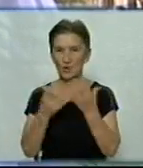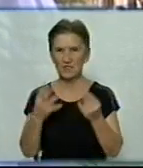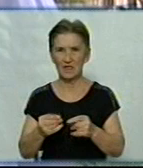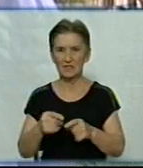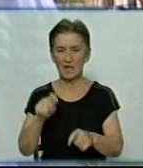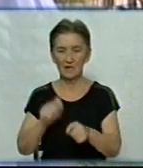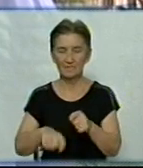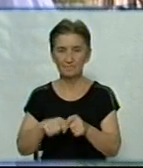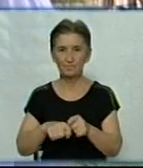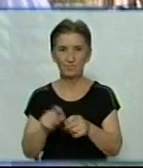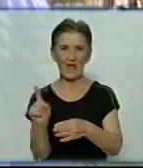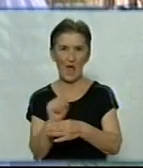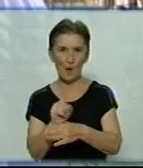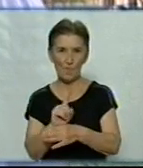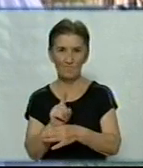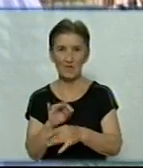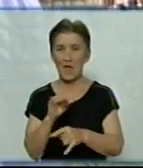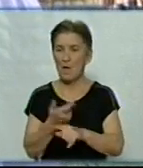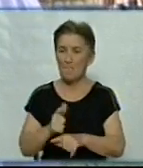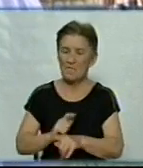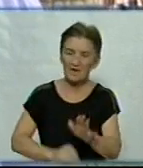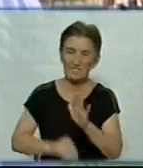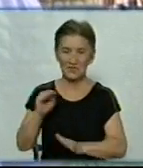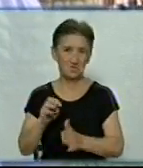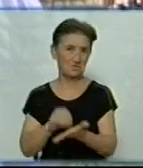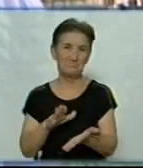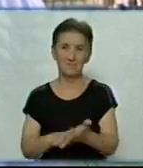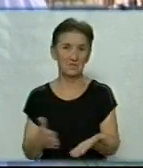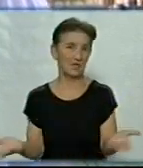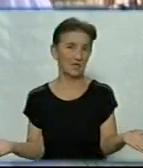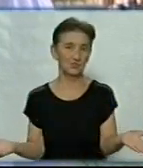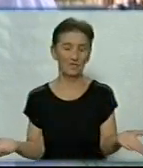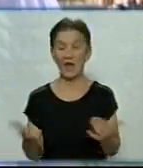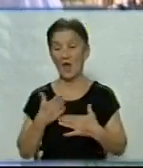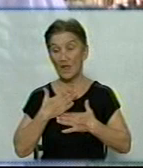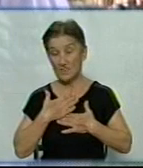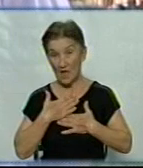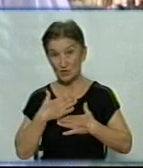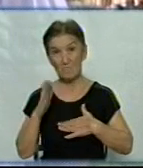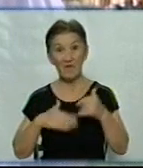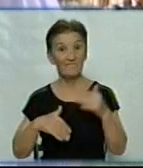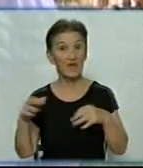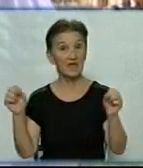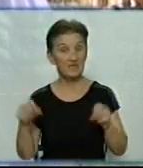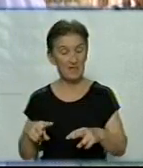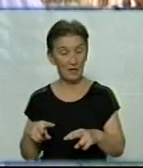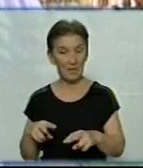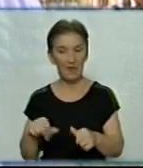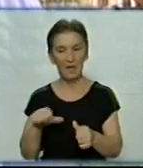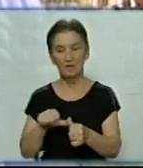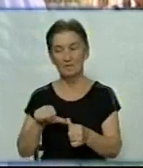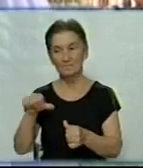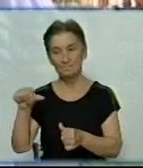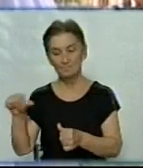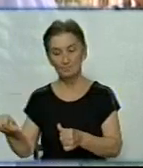гамофону. Перевищень не зареєстровано. Крім того, нашими фахівцями, від окремленного